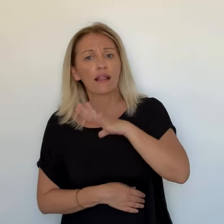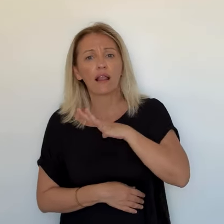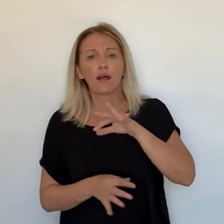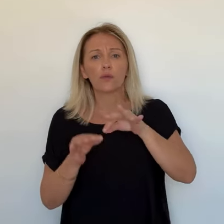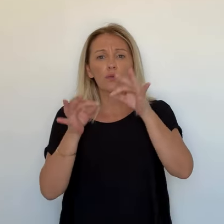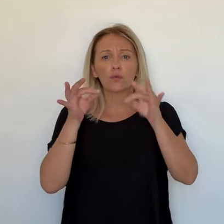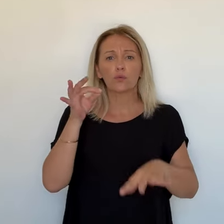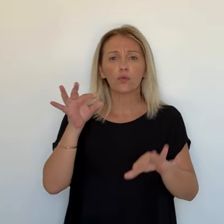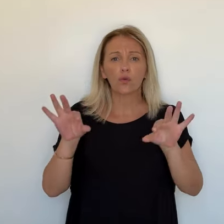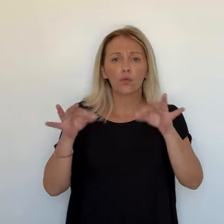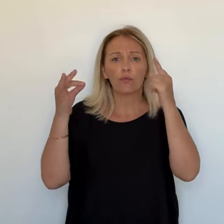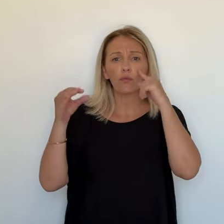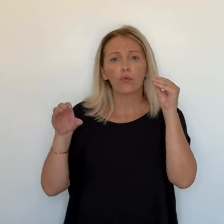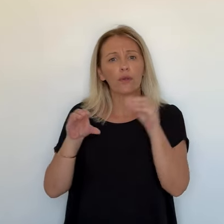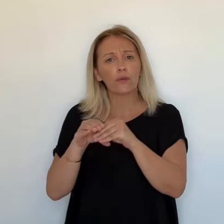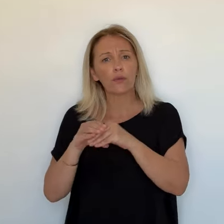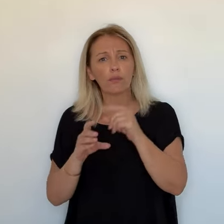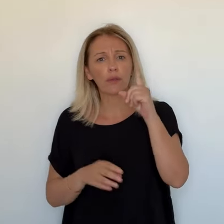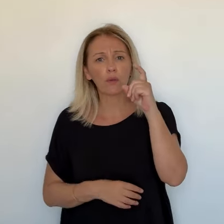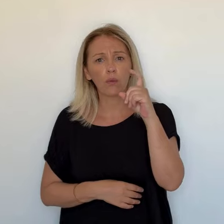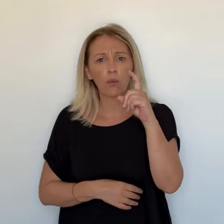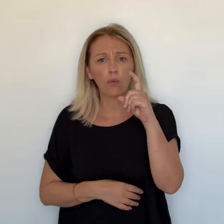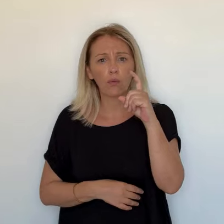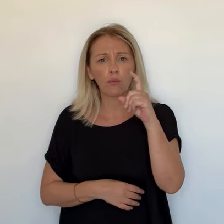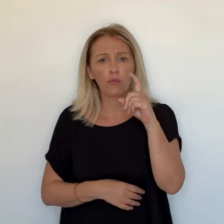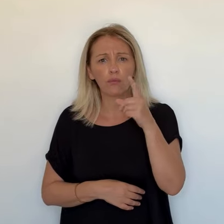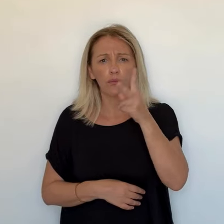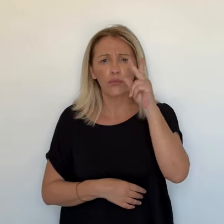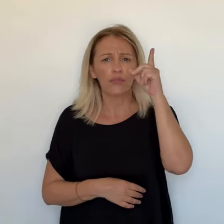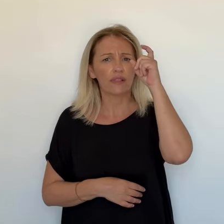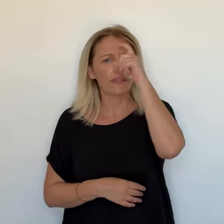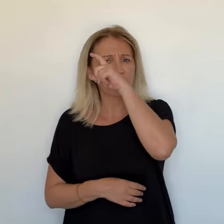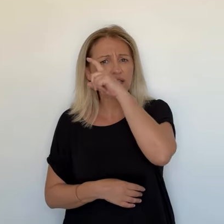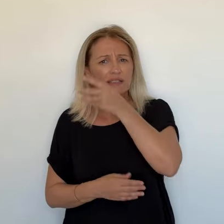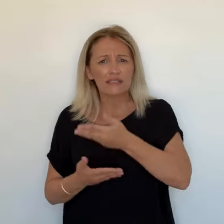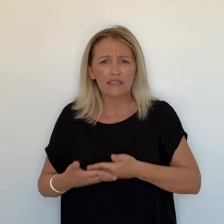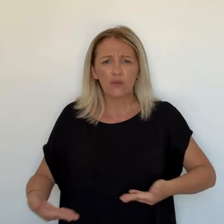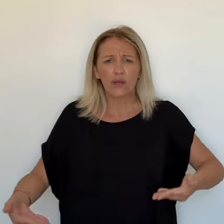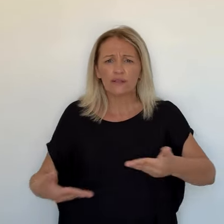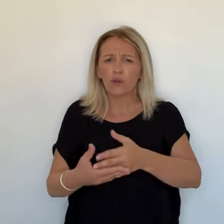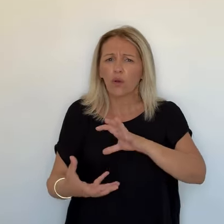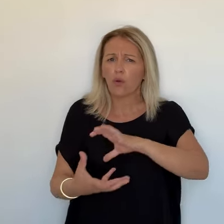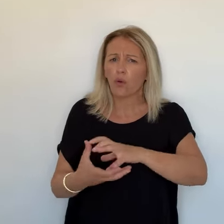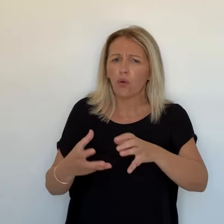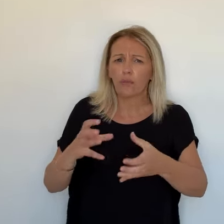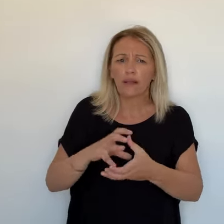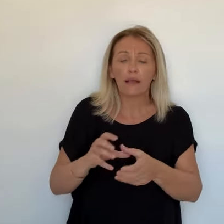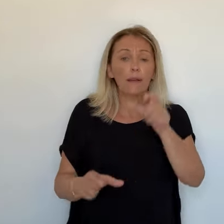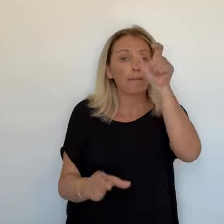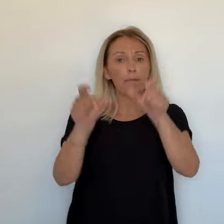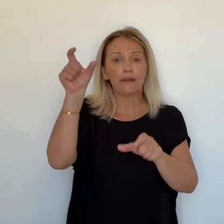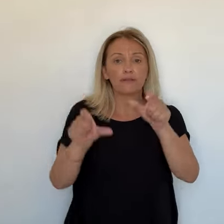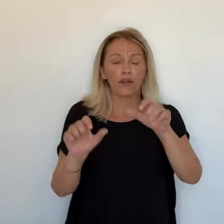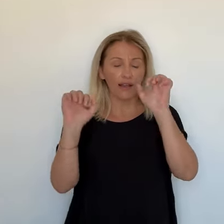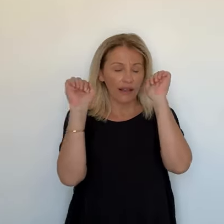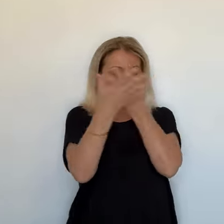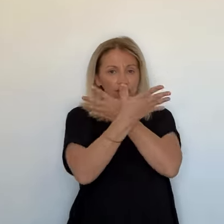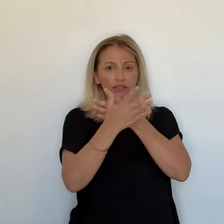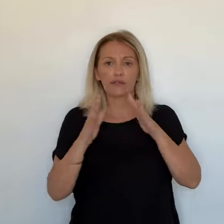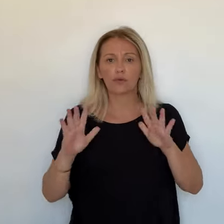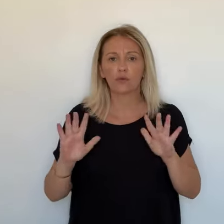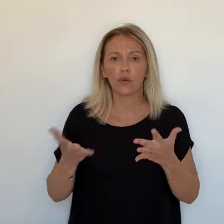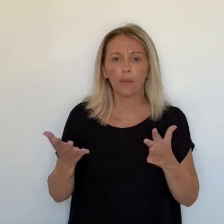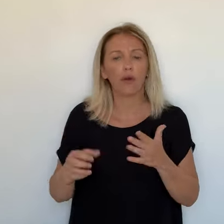restriction ? On voit cela avec le reportage de Colette Aubert et Roxane Paule. Donc voilà, alors dès qu'on nous remet l'eau,